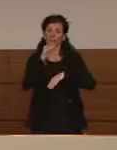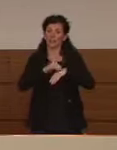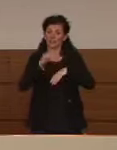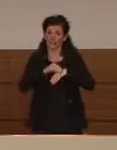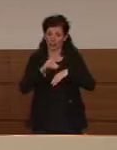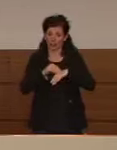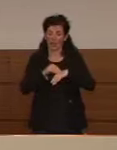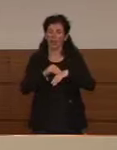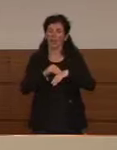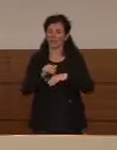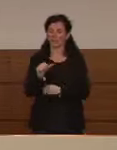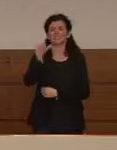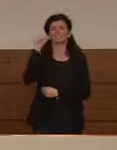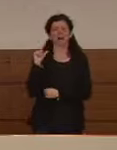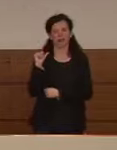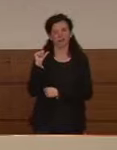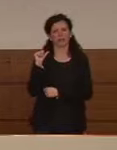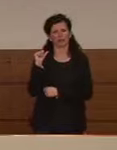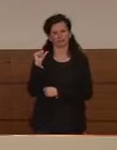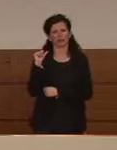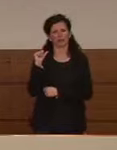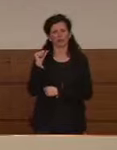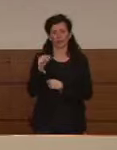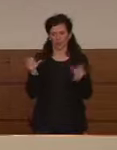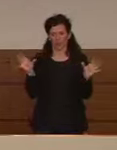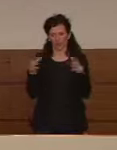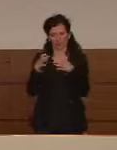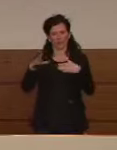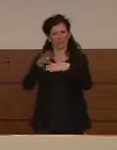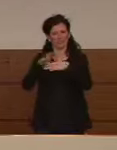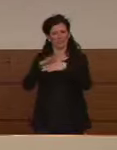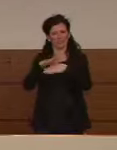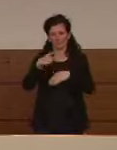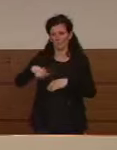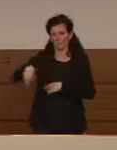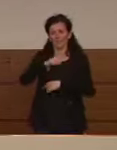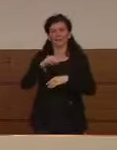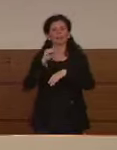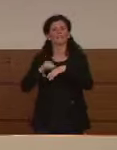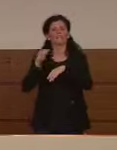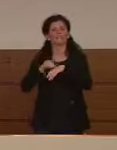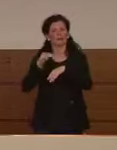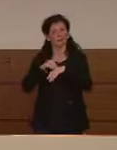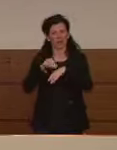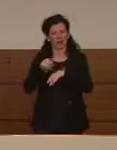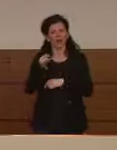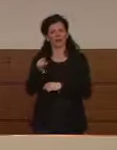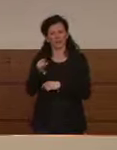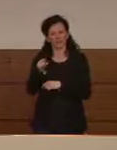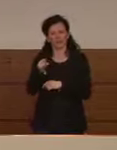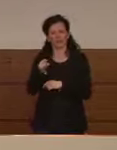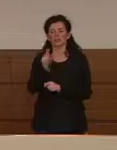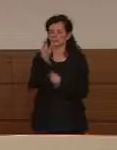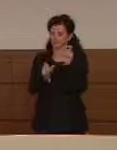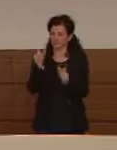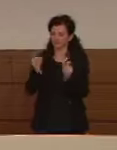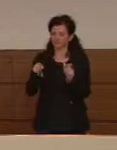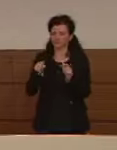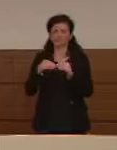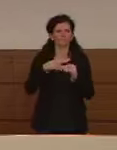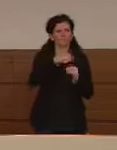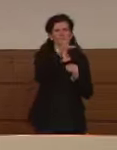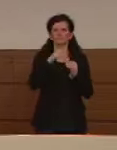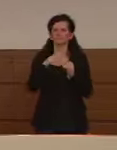scorso, tutti i componenti della team degli infermieri che sono stati poi assegnati alle